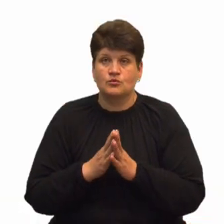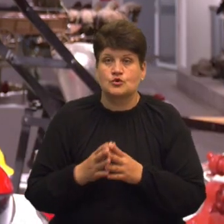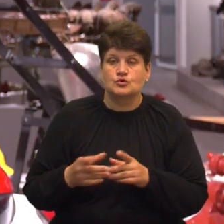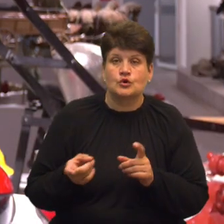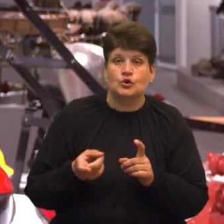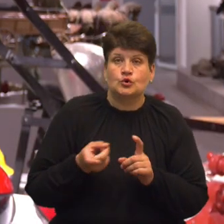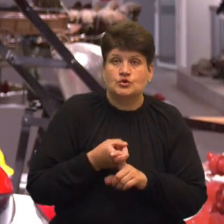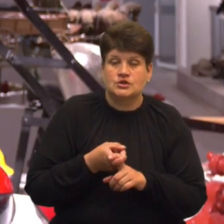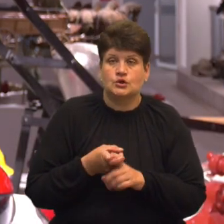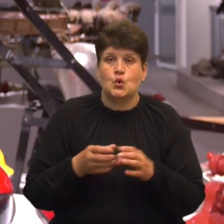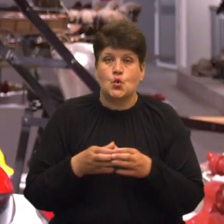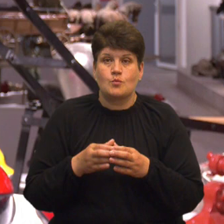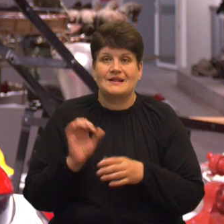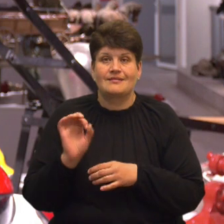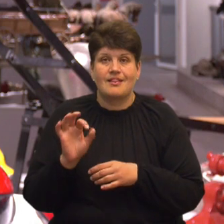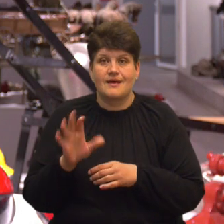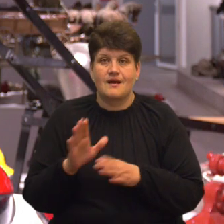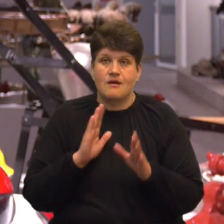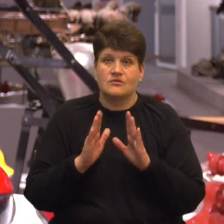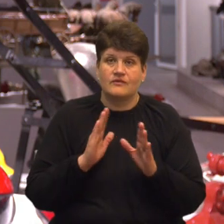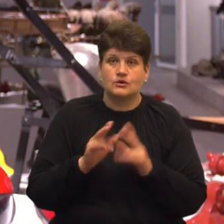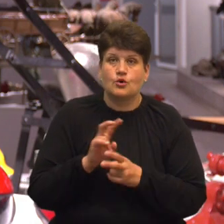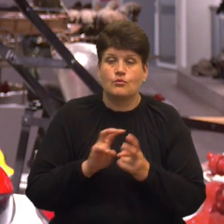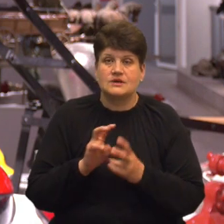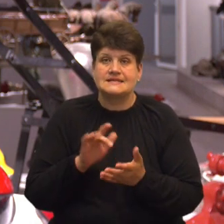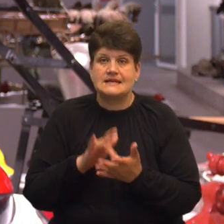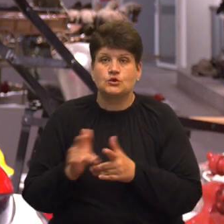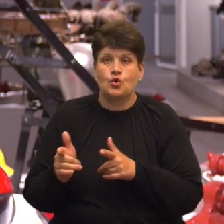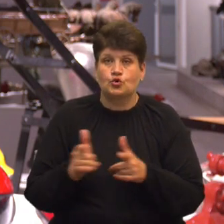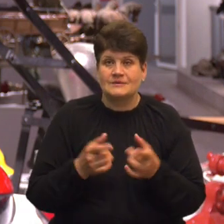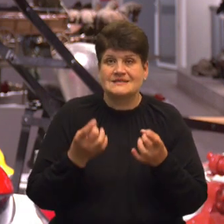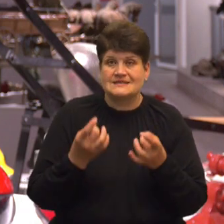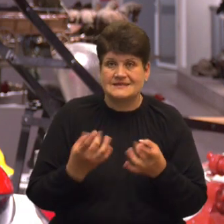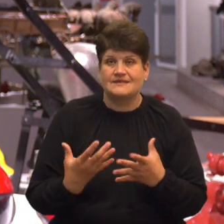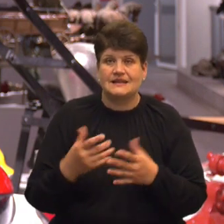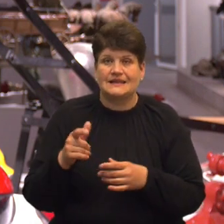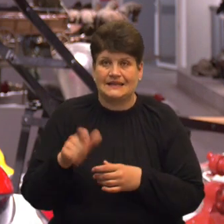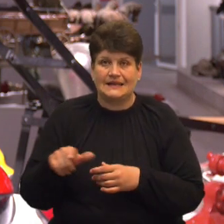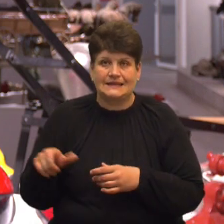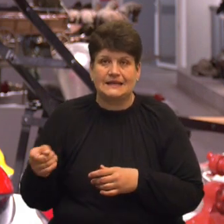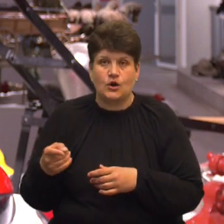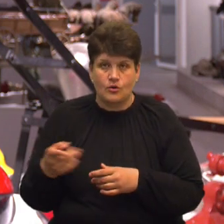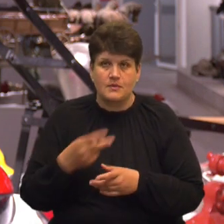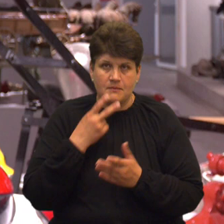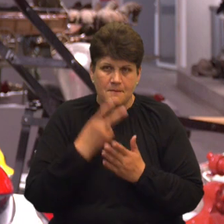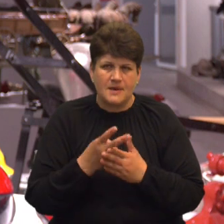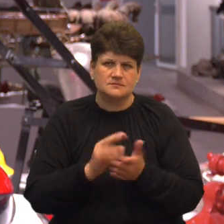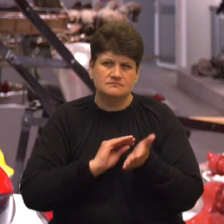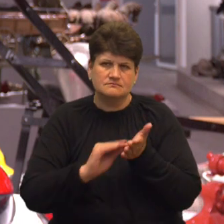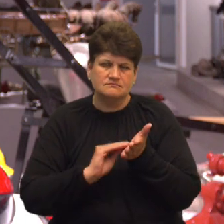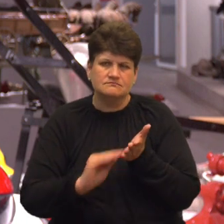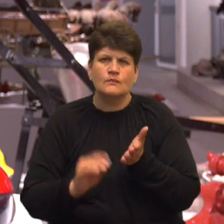групи в телеграмі, в фейсбуці, тобто просто в пошуку Центрів готовності цивільних Тернопіль. Ми побачите про нашу інформацію, ми завчасно анонсуємо, можна